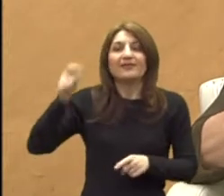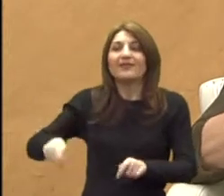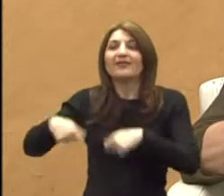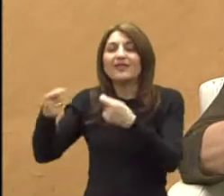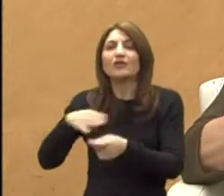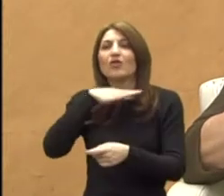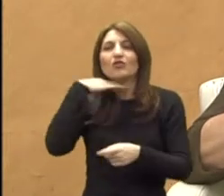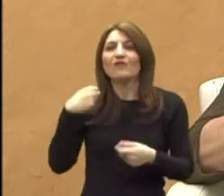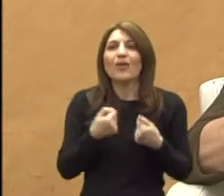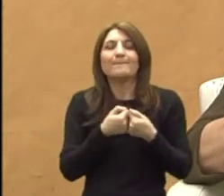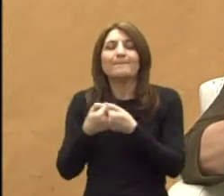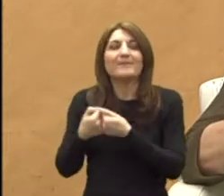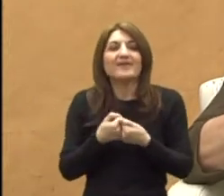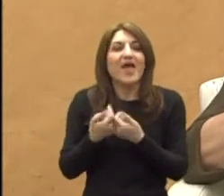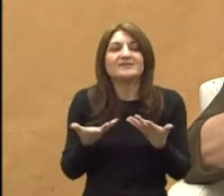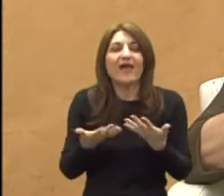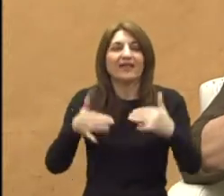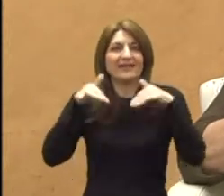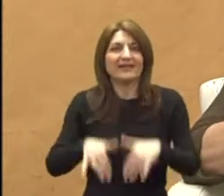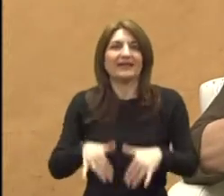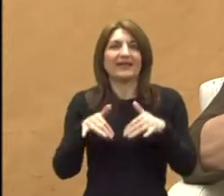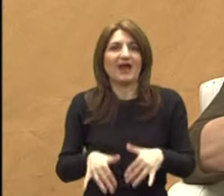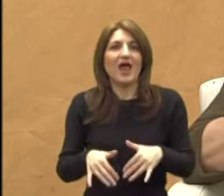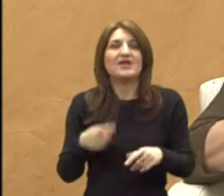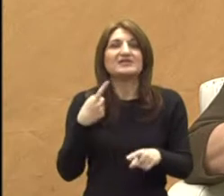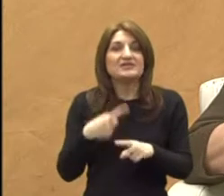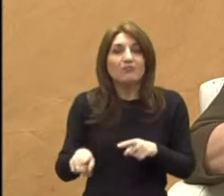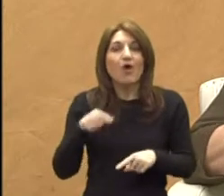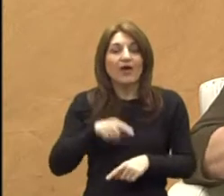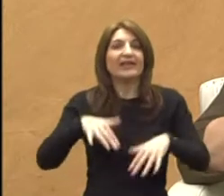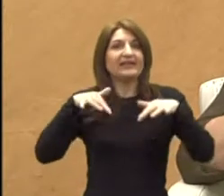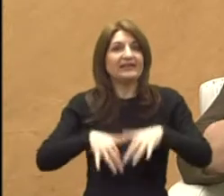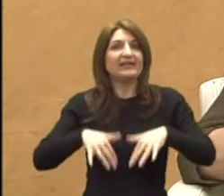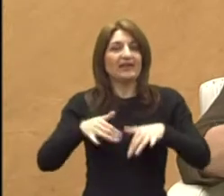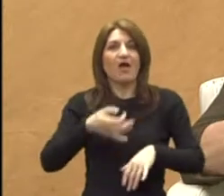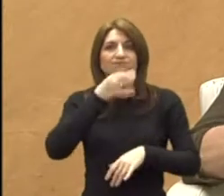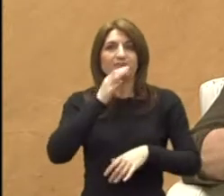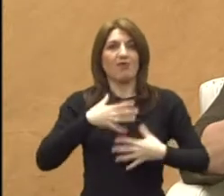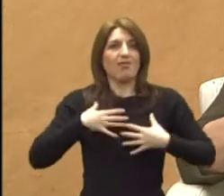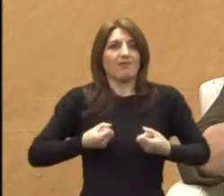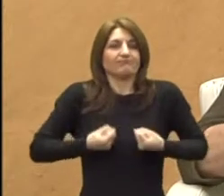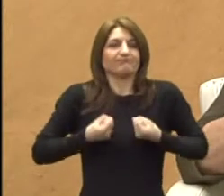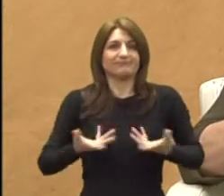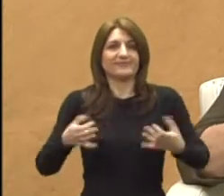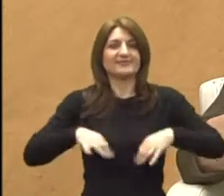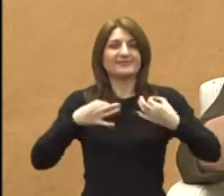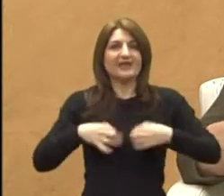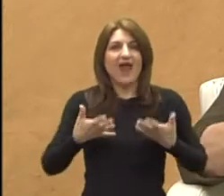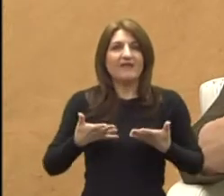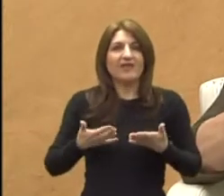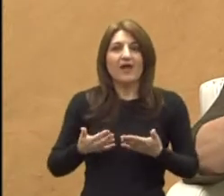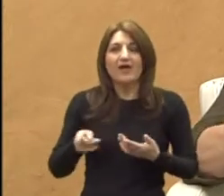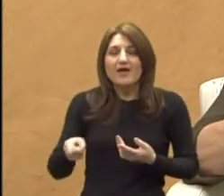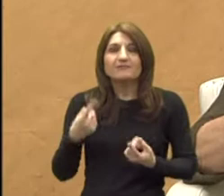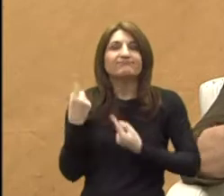za igru. Jel i igra rehabilitira. I sama mogućnost da djete staviš u